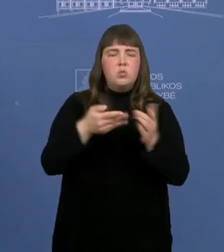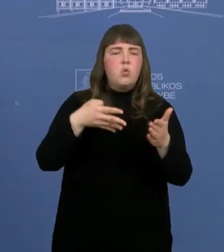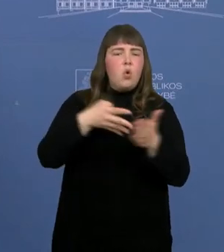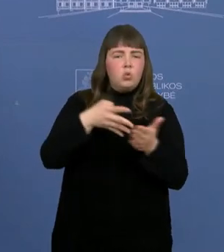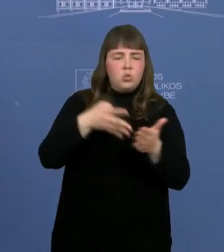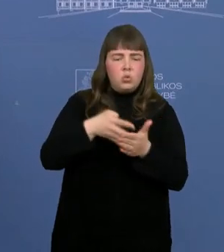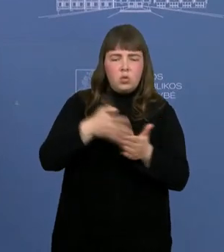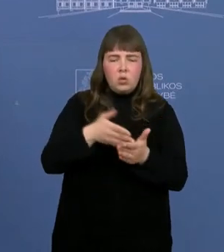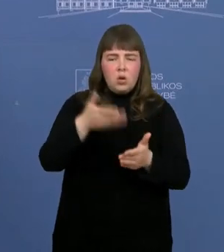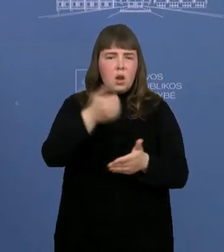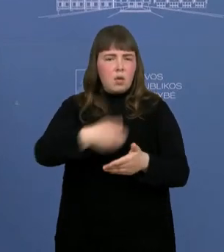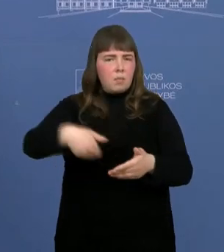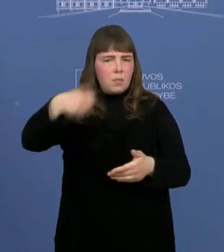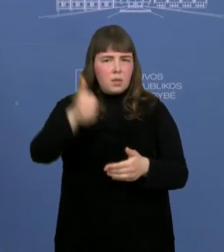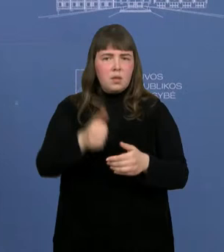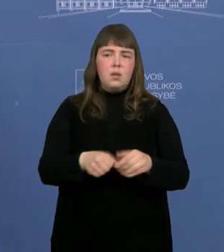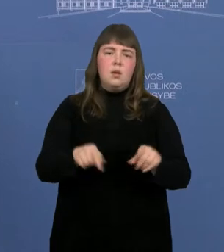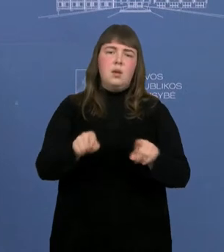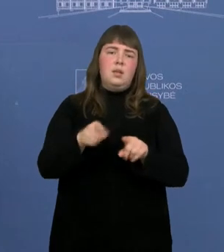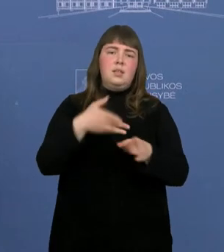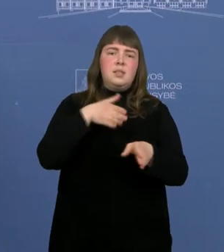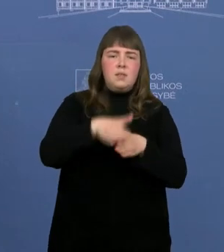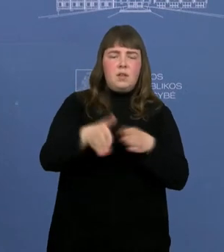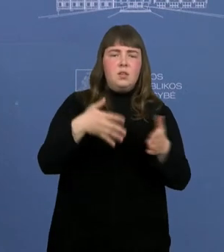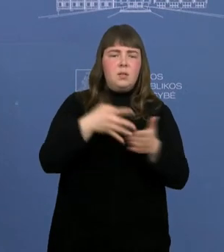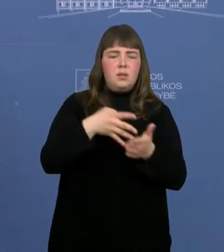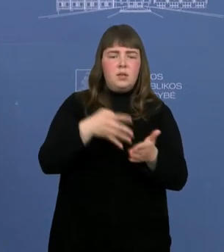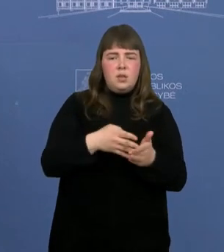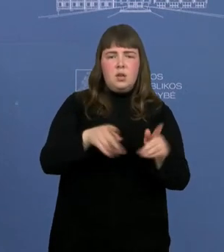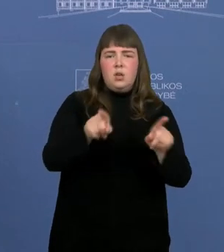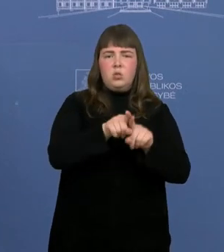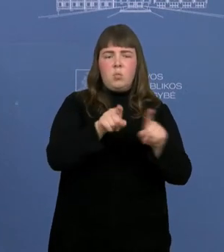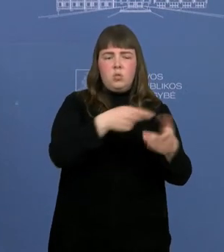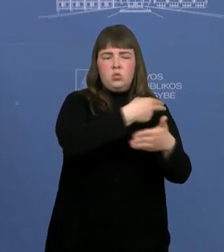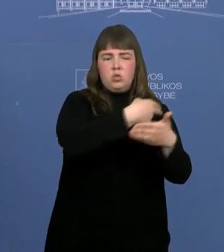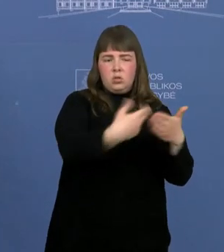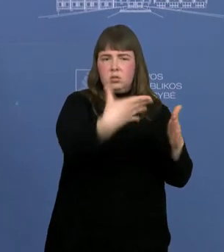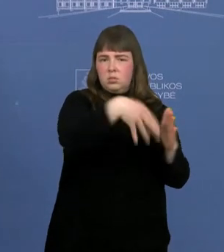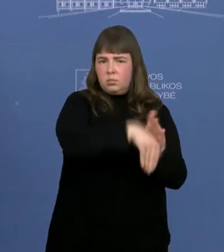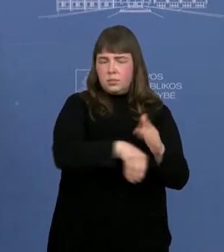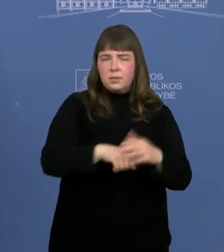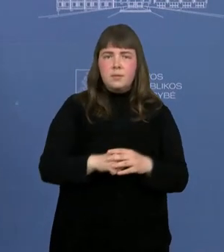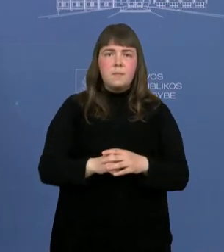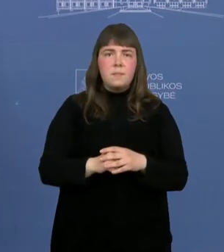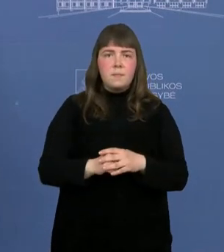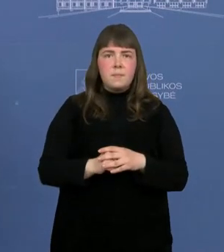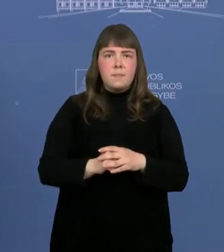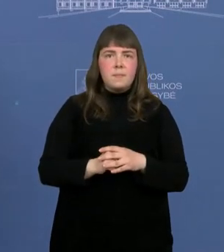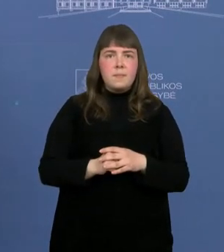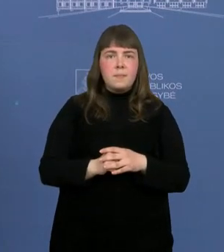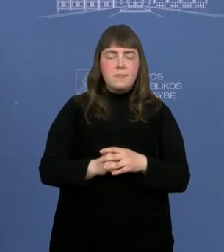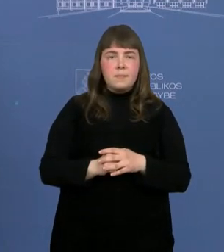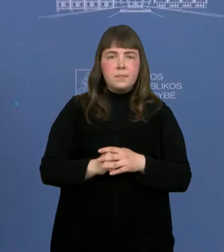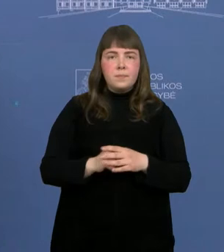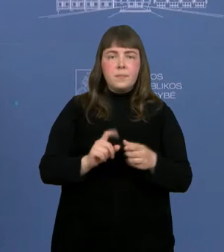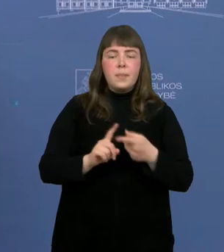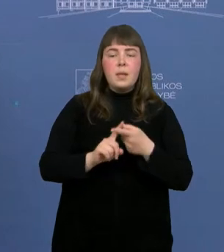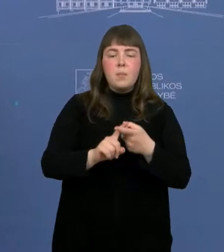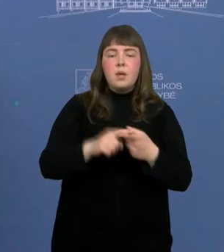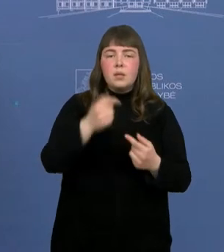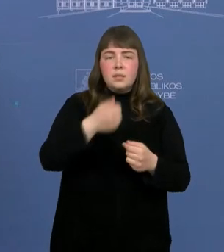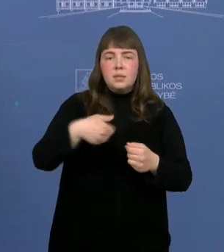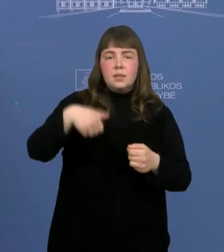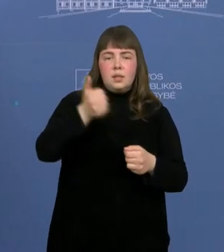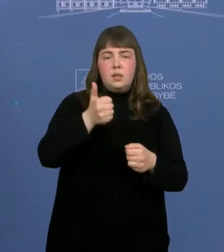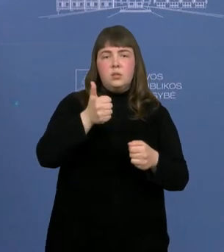nes šiandien ir įgyvendinimas, ir kontrolė yra toj pačioj įstaigoje, taip kad, na, iš tikrųjų, pagal geriausius